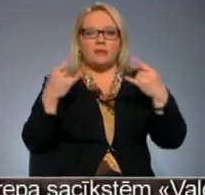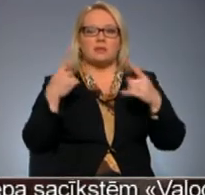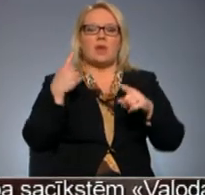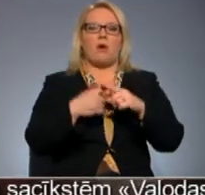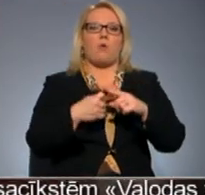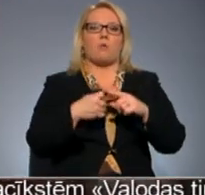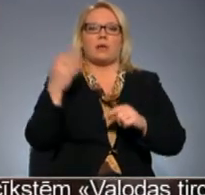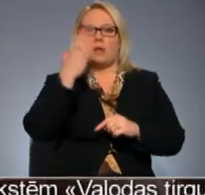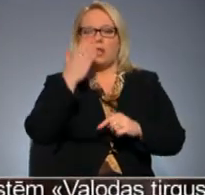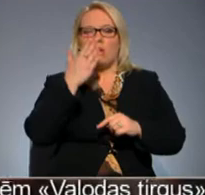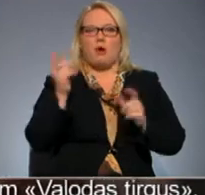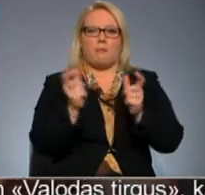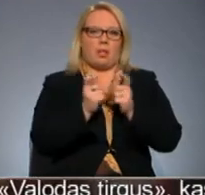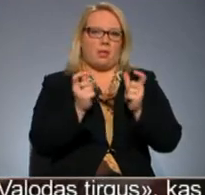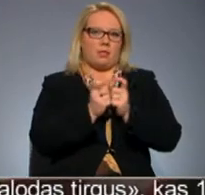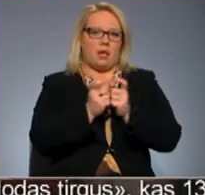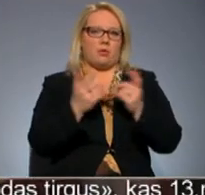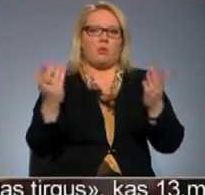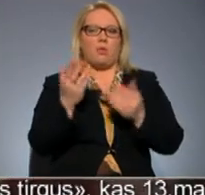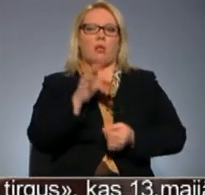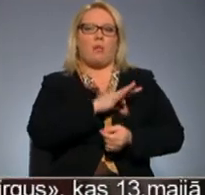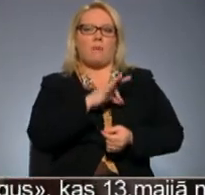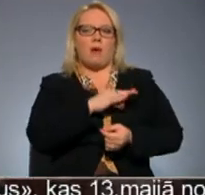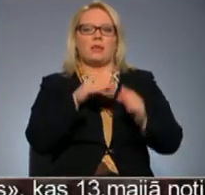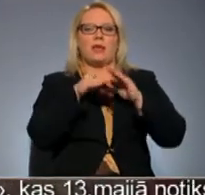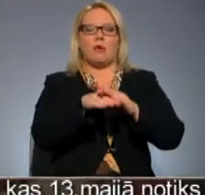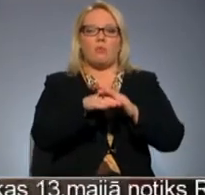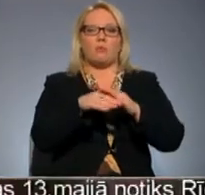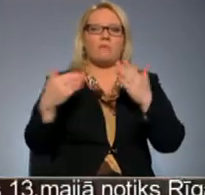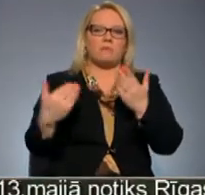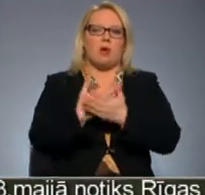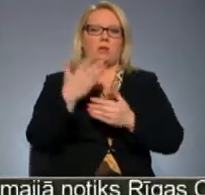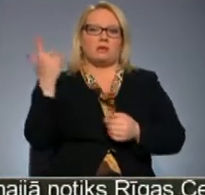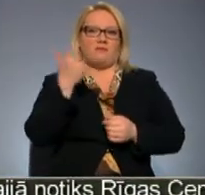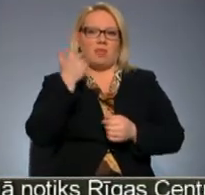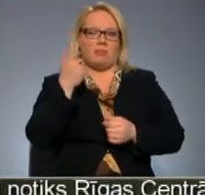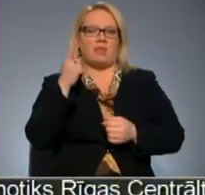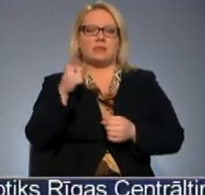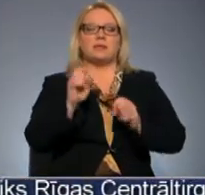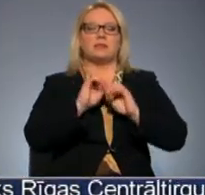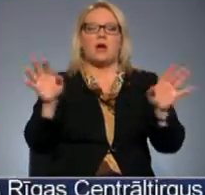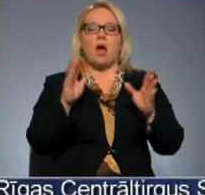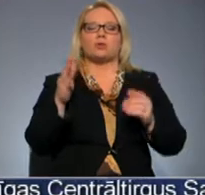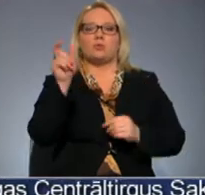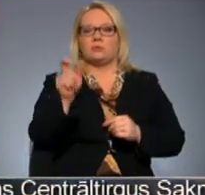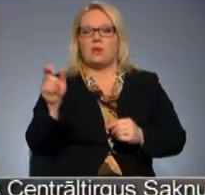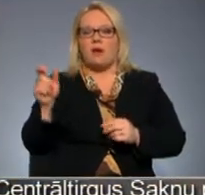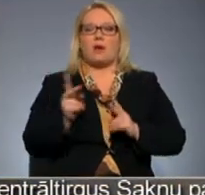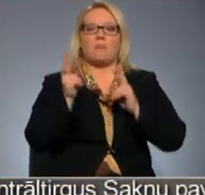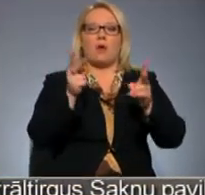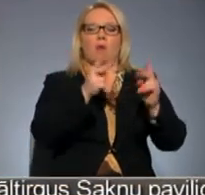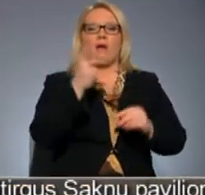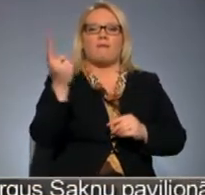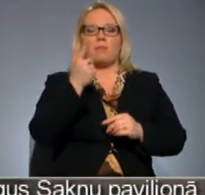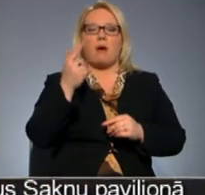un arī no kino biļetēm un nopelnu ieguldu atpakaļ jaunās filmās. Tas ir tas, ko es stāstu cilvēkiem, braukājot ar